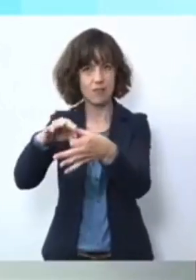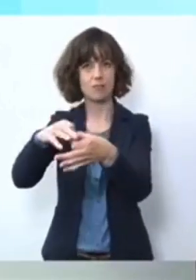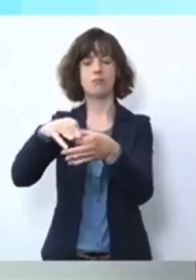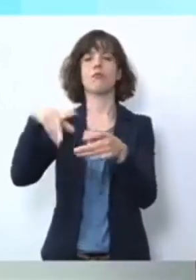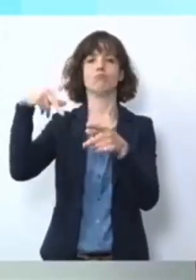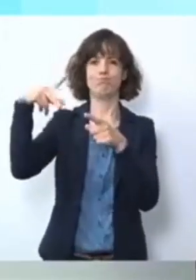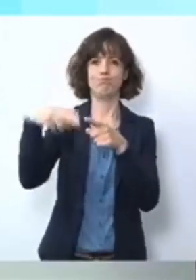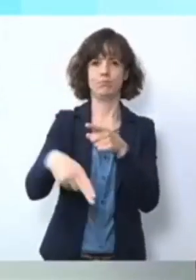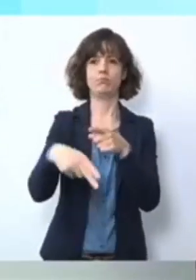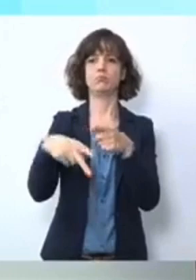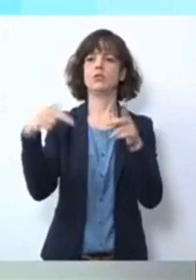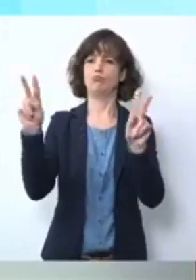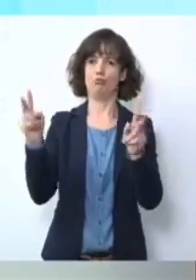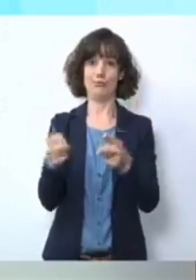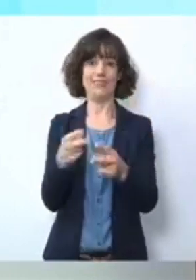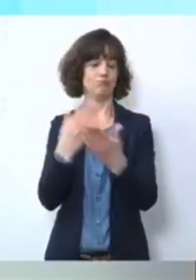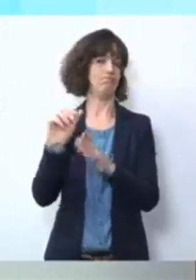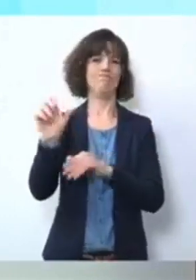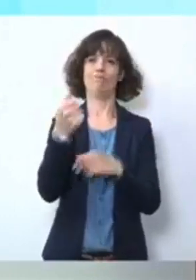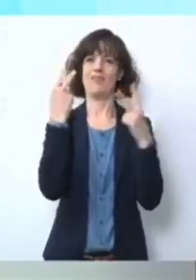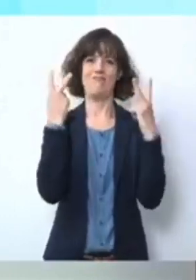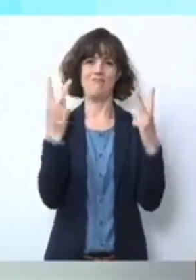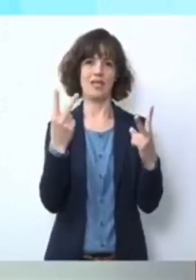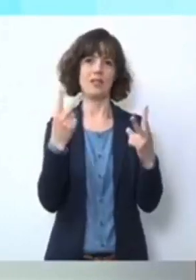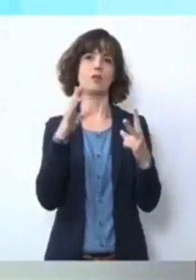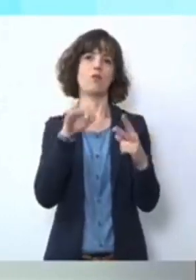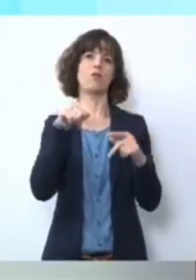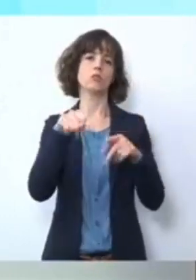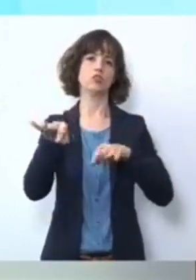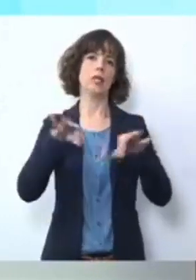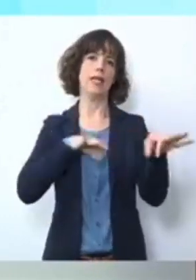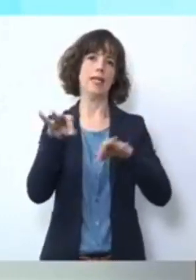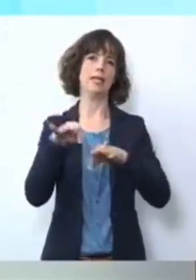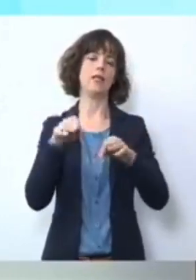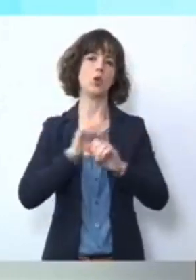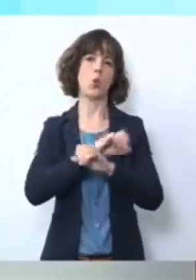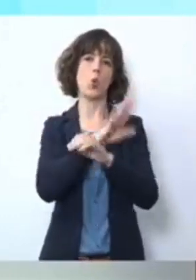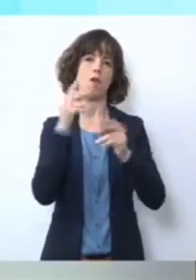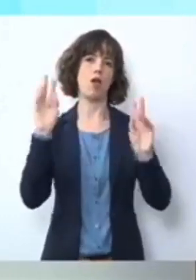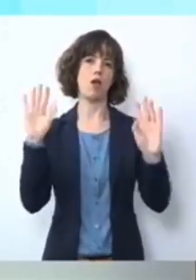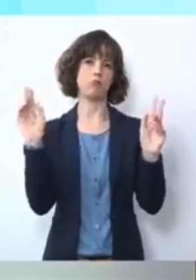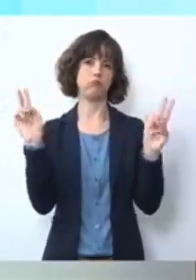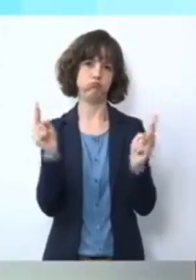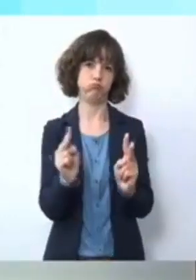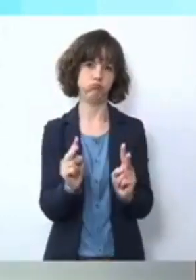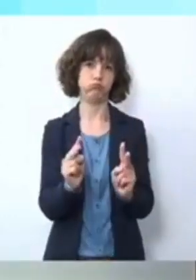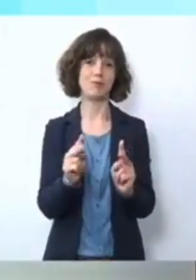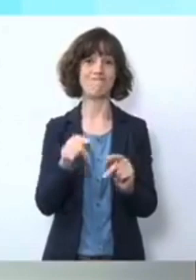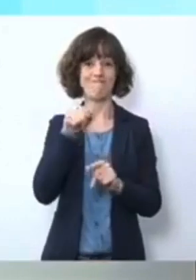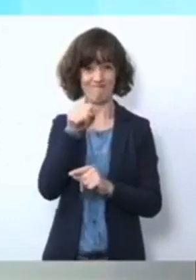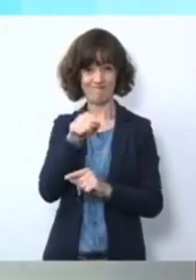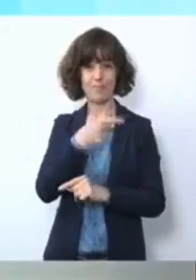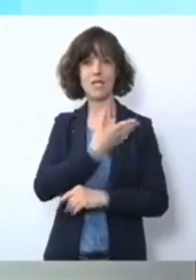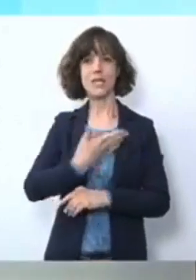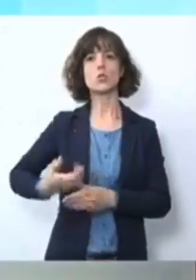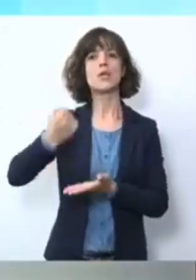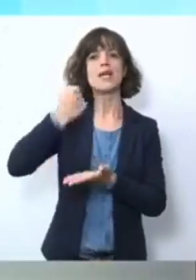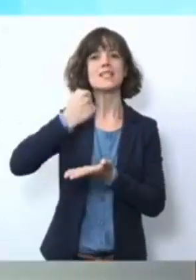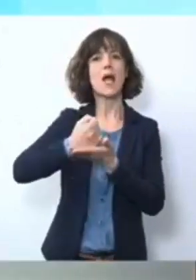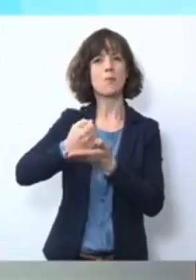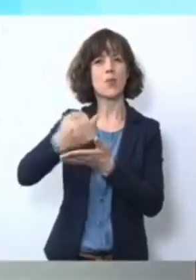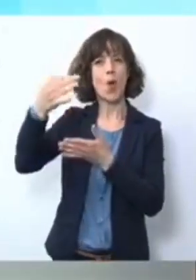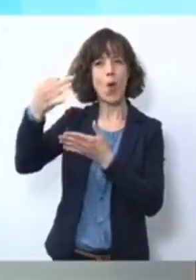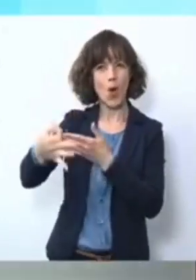eindämmen zu können. Das ist das Wichtige bei dieser Containment-Strategie. Und hier sind die Gesundheitsämter vor Ort natürlich